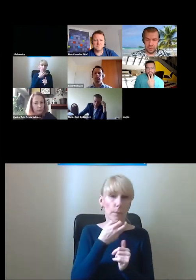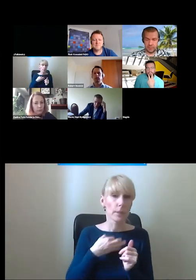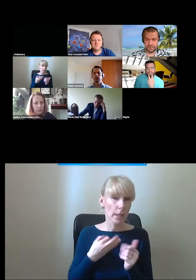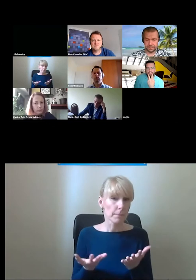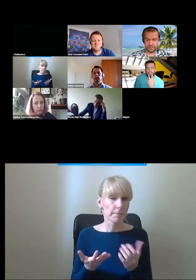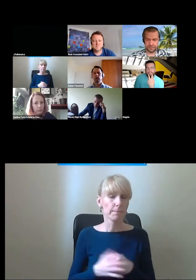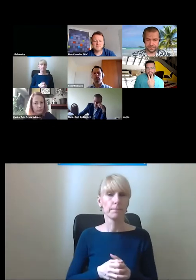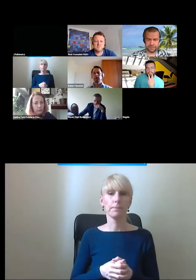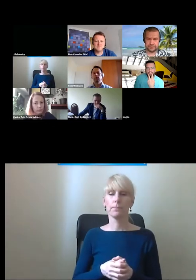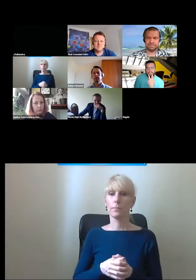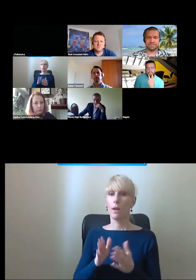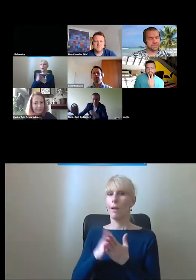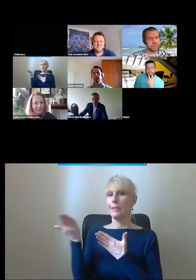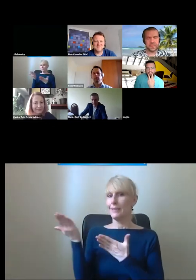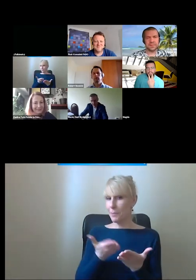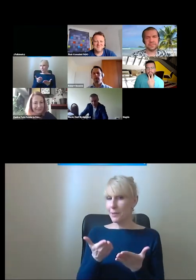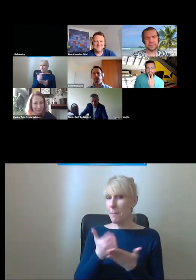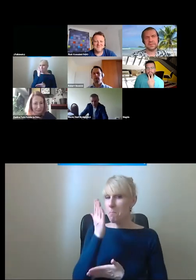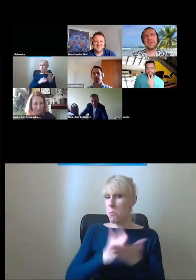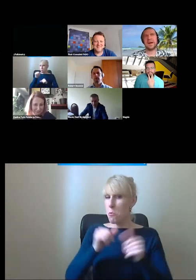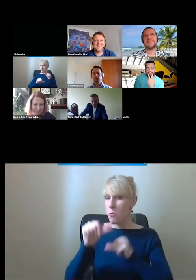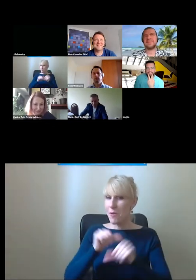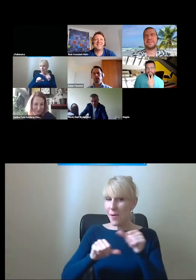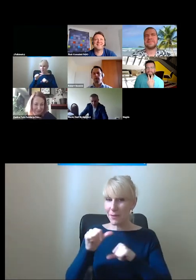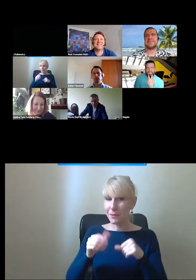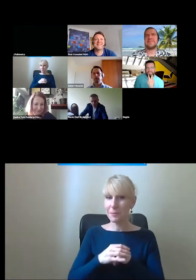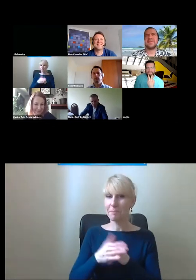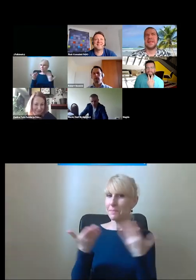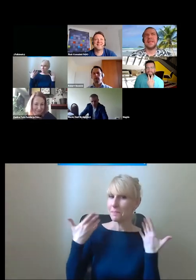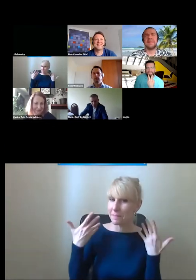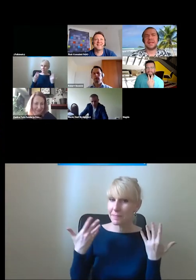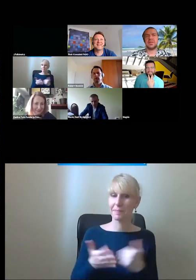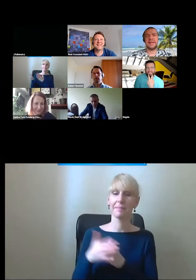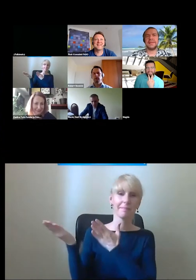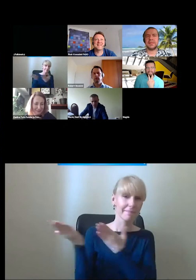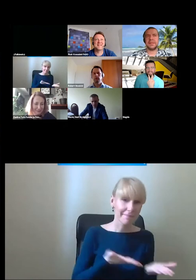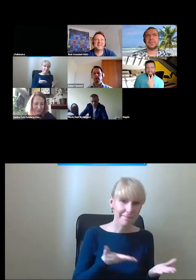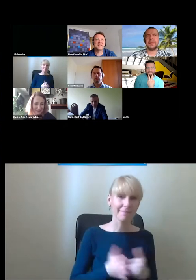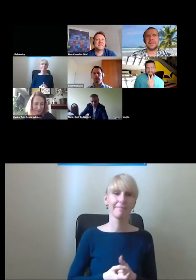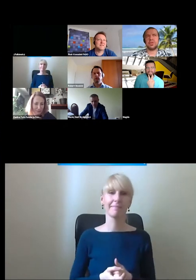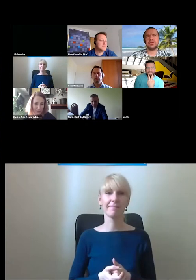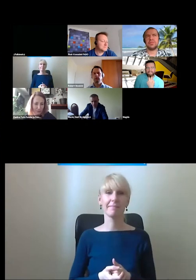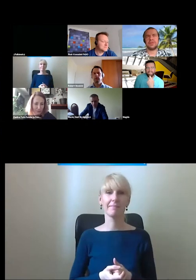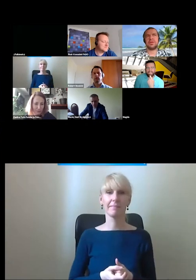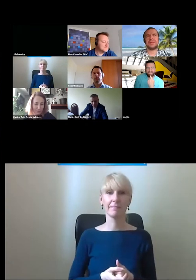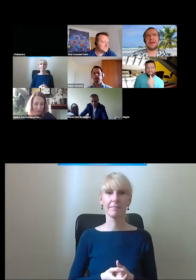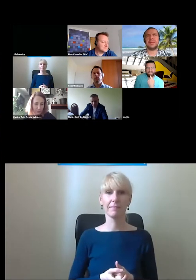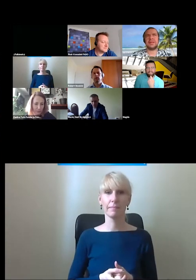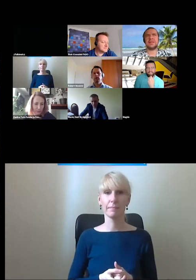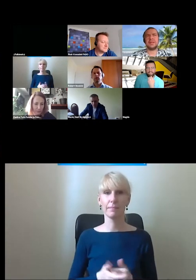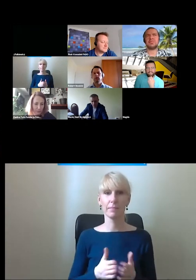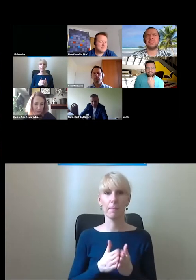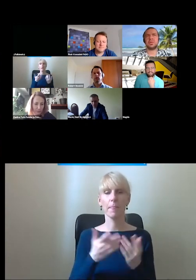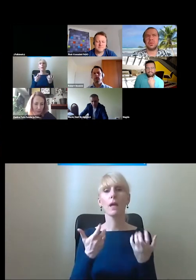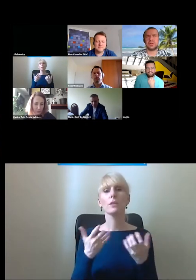zapraszam za pół roku jakby na spacer. Ja bardzo chętnie, natomiast to bardziej chodzi, wiesz co, o cały